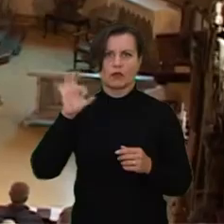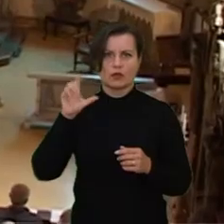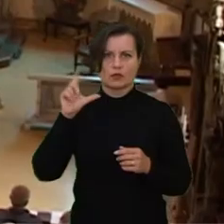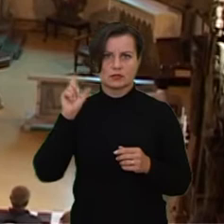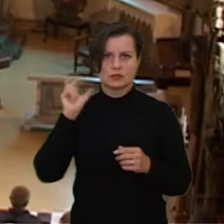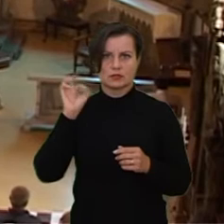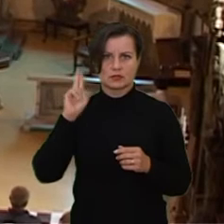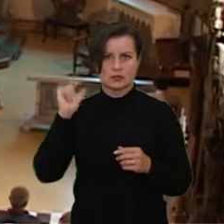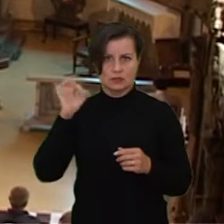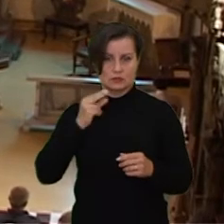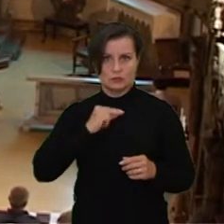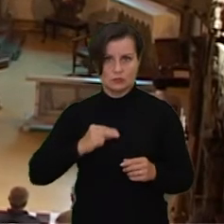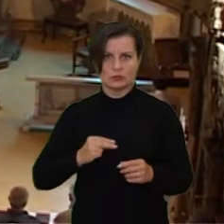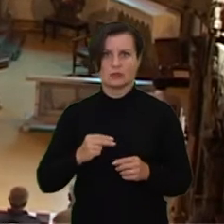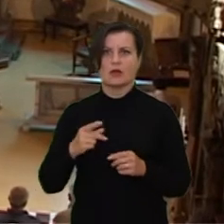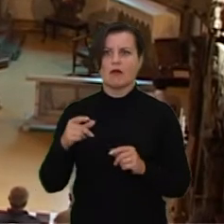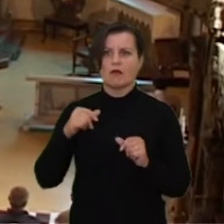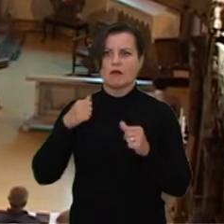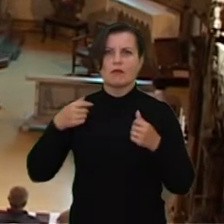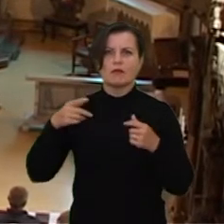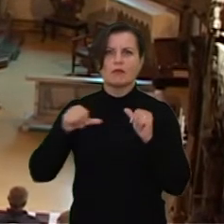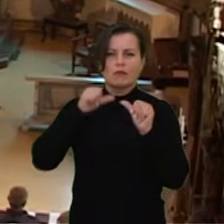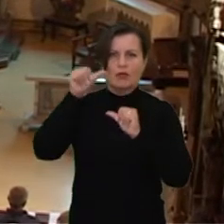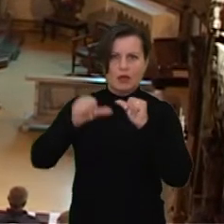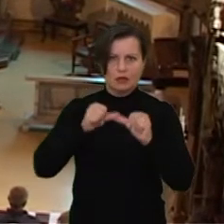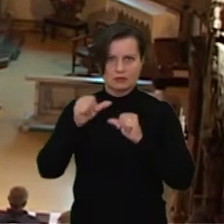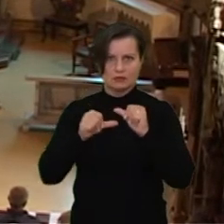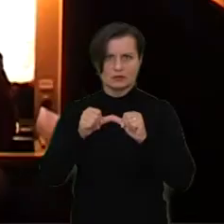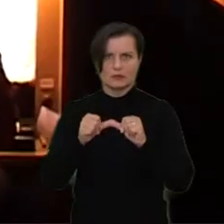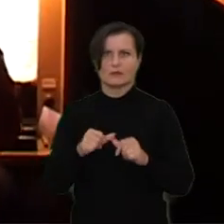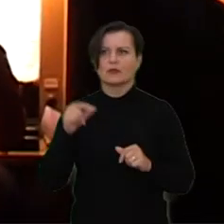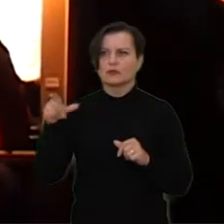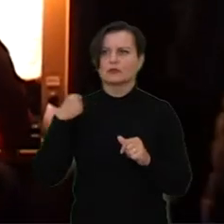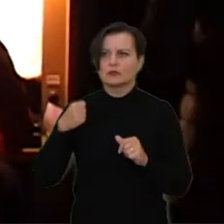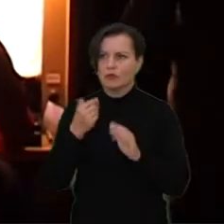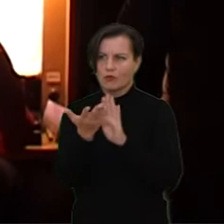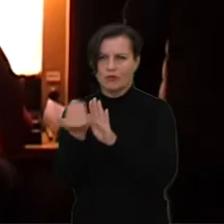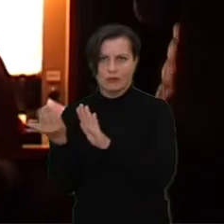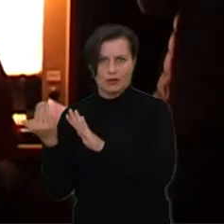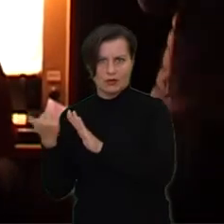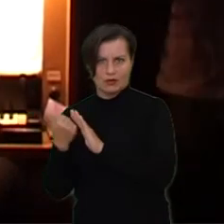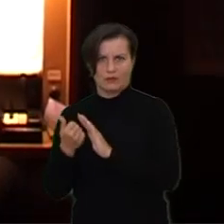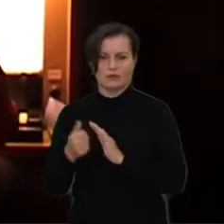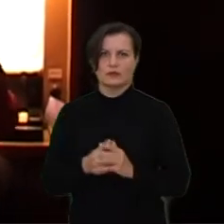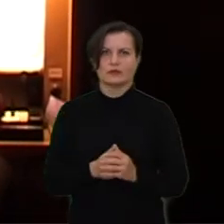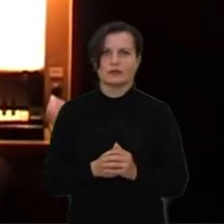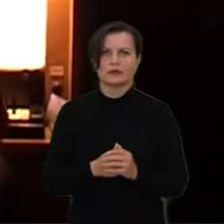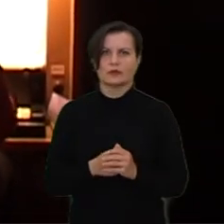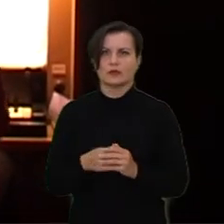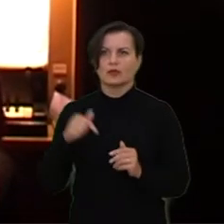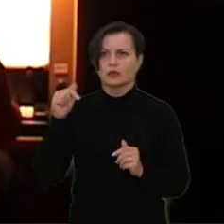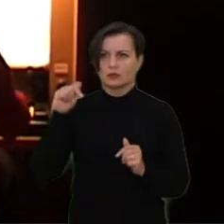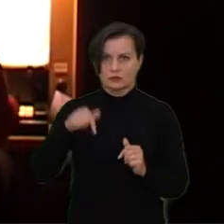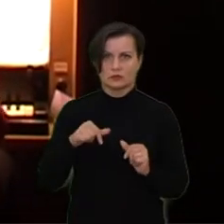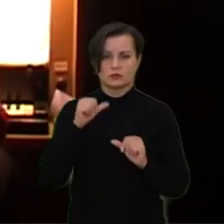gėmimo metinėms. Ir neatsitiktinai paberžė vėl sukvietė visus tėvos tanislovo meilės palestų žmonės. Šiandien